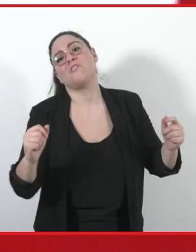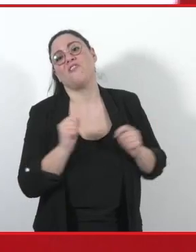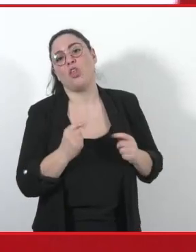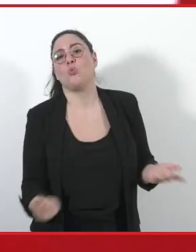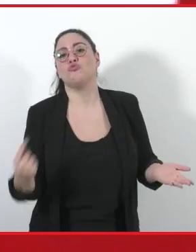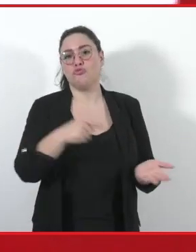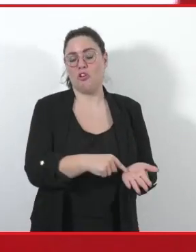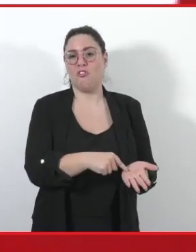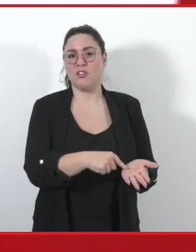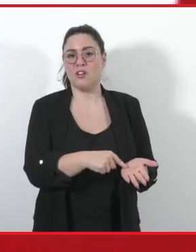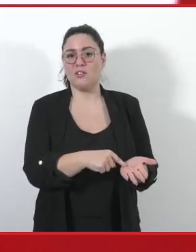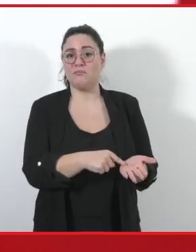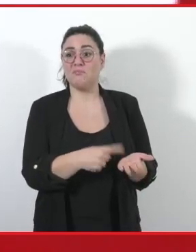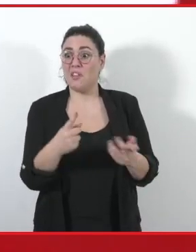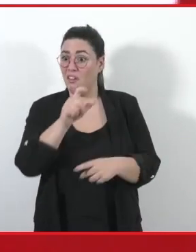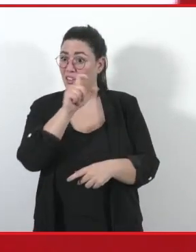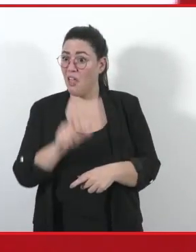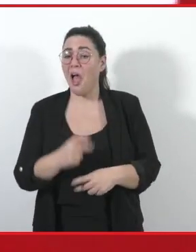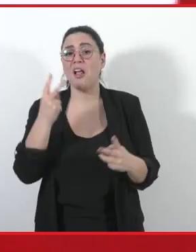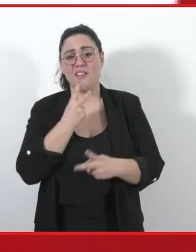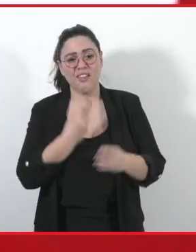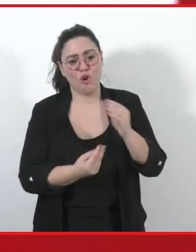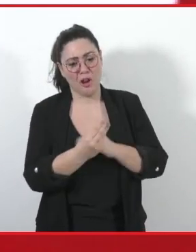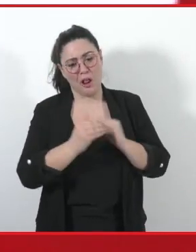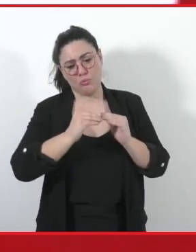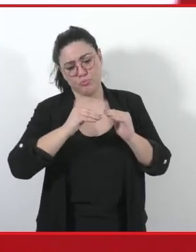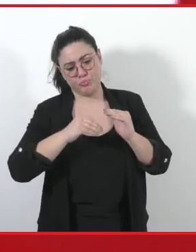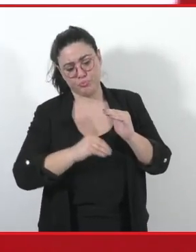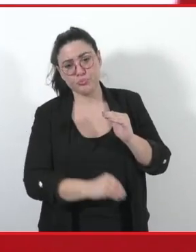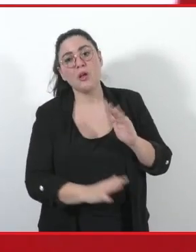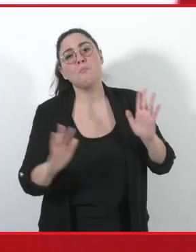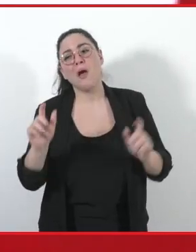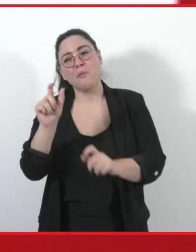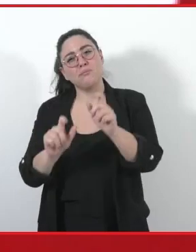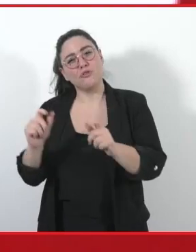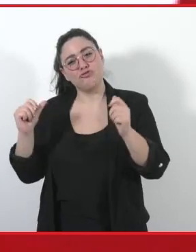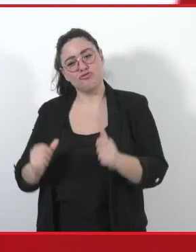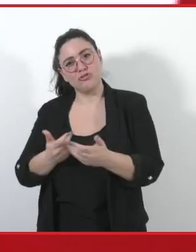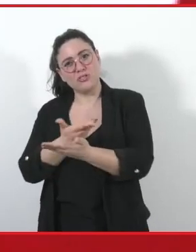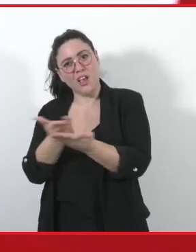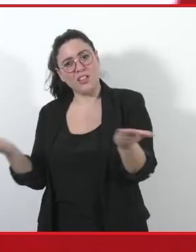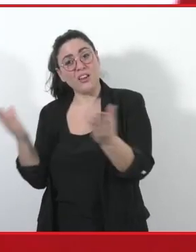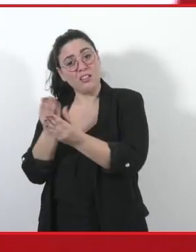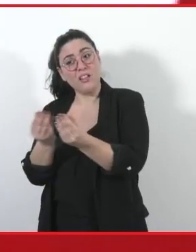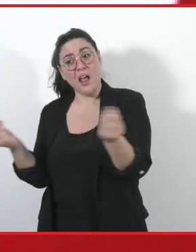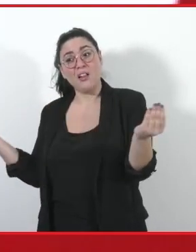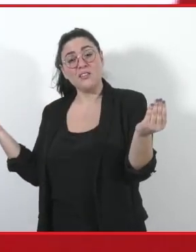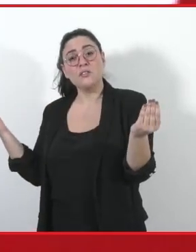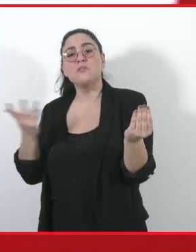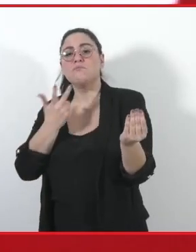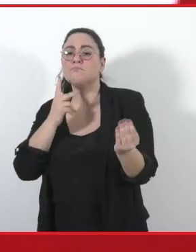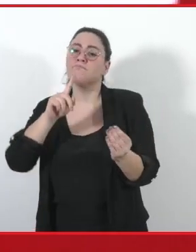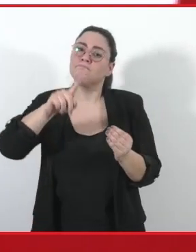basi democratiche, nella percezione di molti italiani, di molti cittadini, questa esigibilità dei diritti